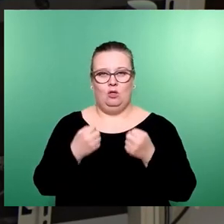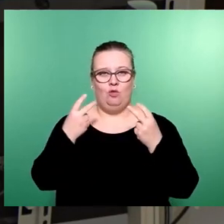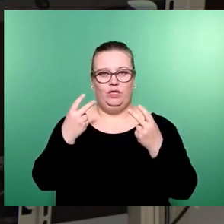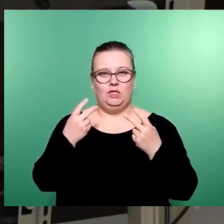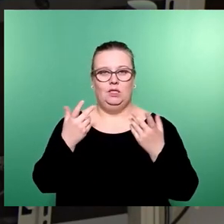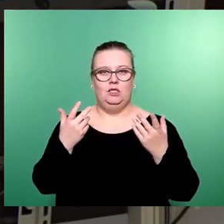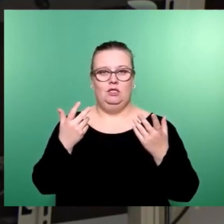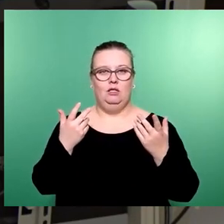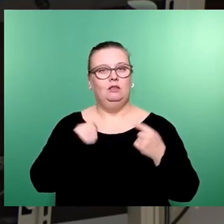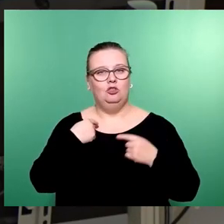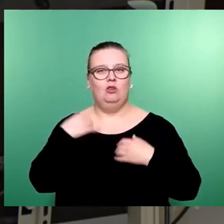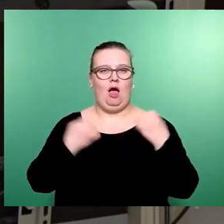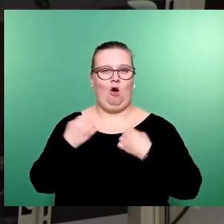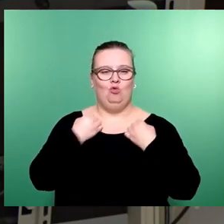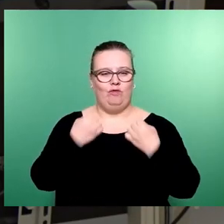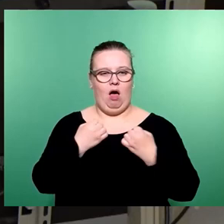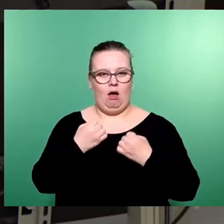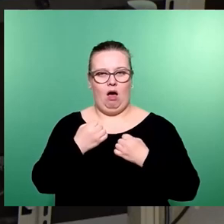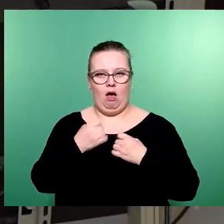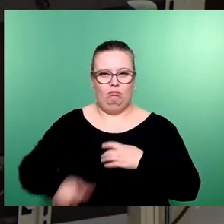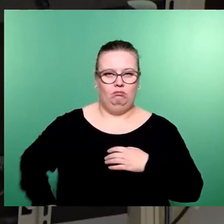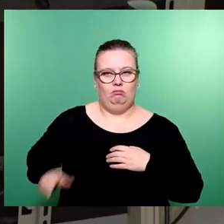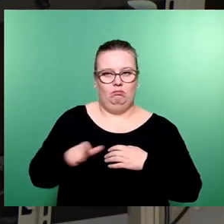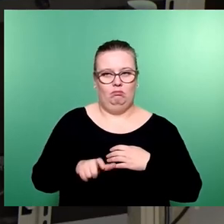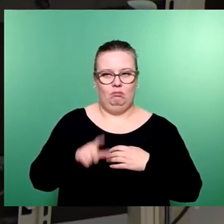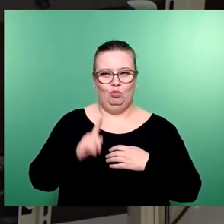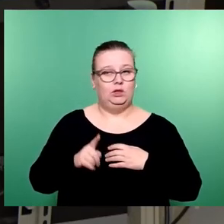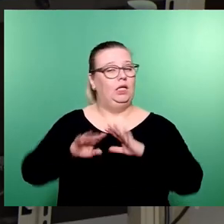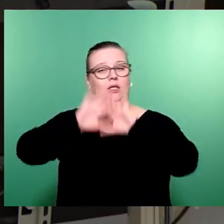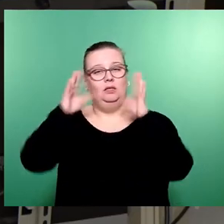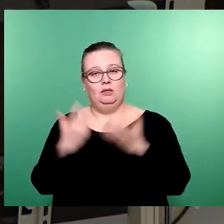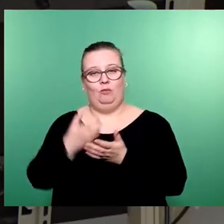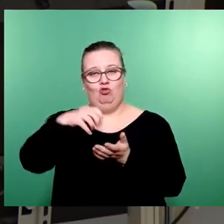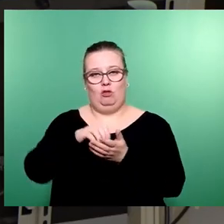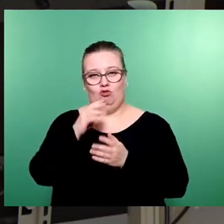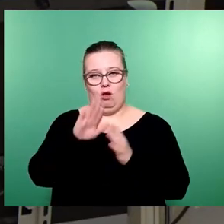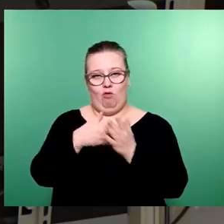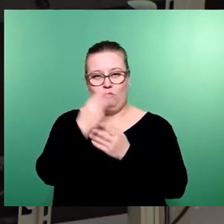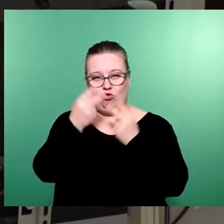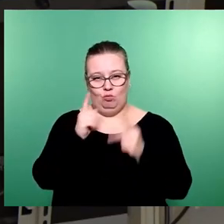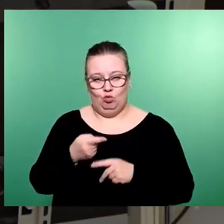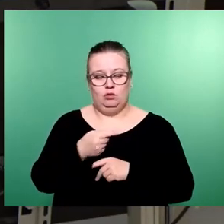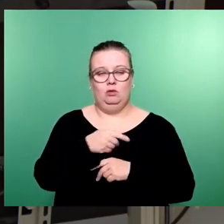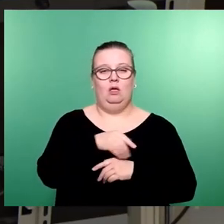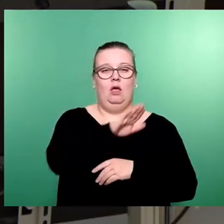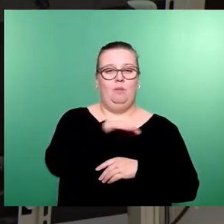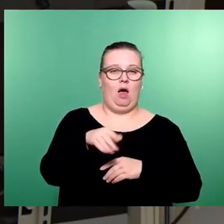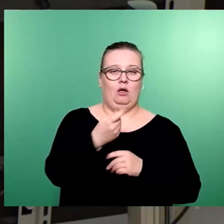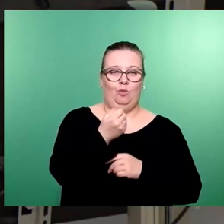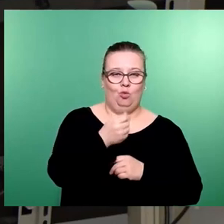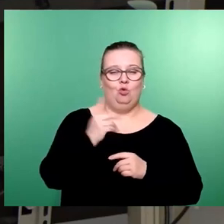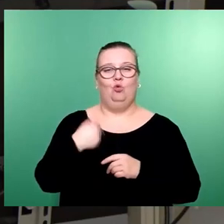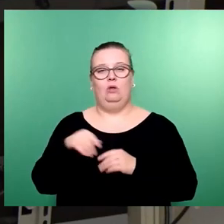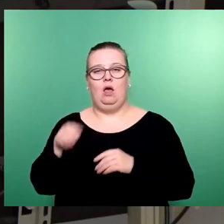den Autofahrern aufgebürdet wird, sondern eben die gesamte städtische Aufgabe zu sehen ist. Parkgebühren und Anwohnerparken sind damit von der DVB